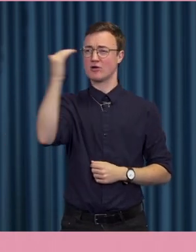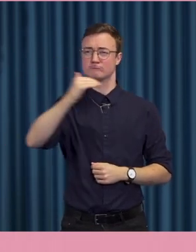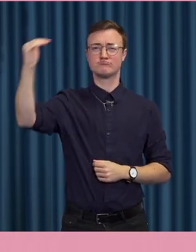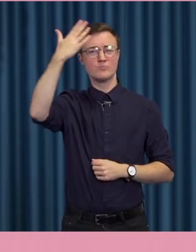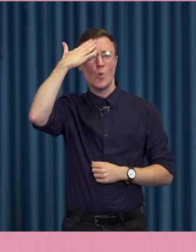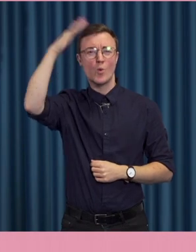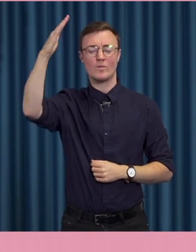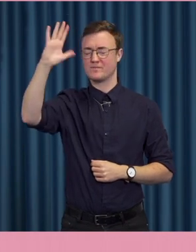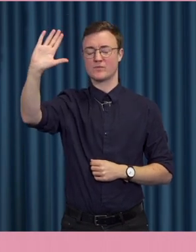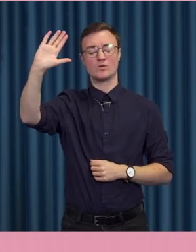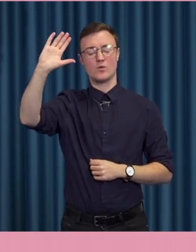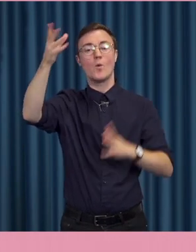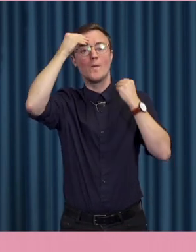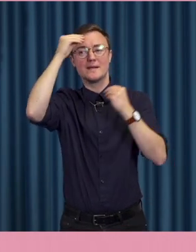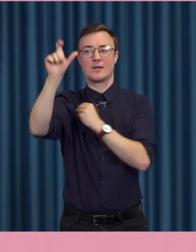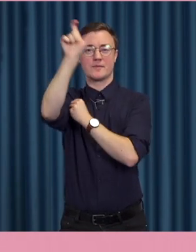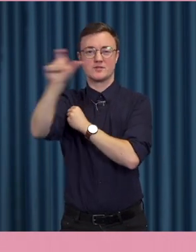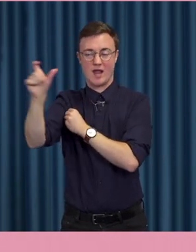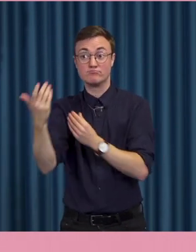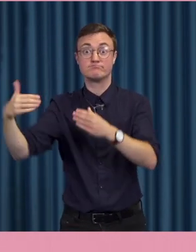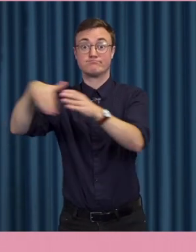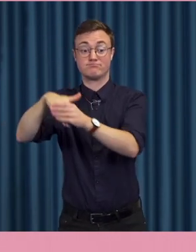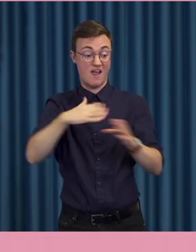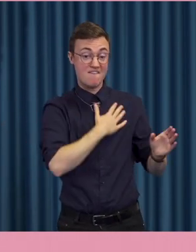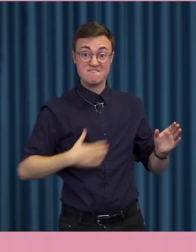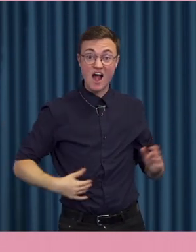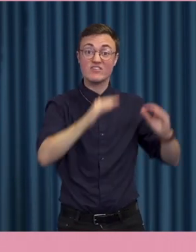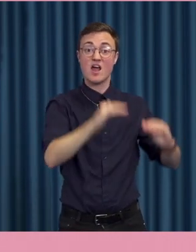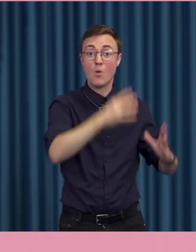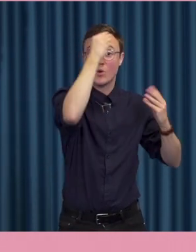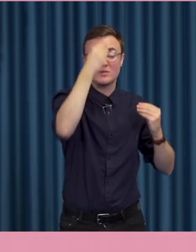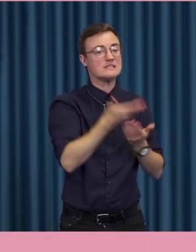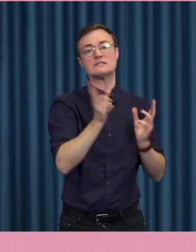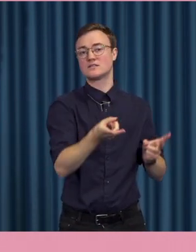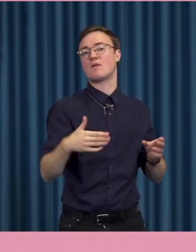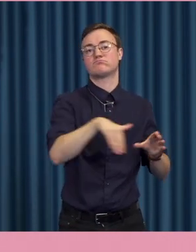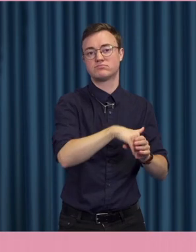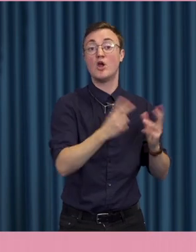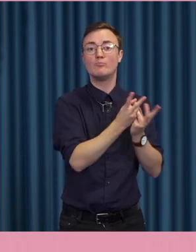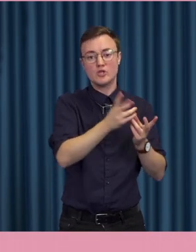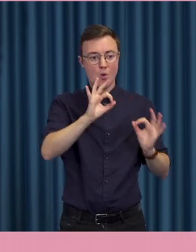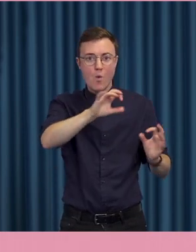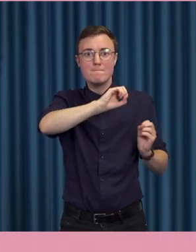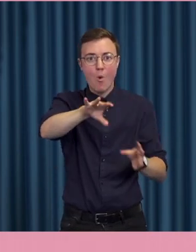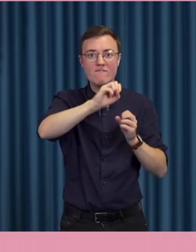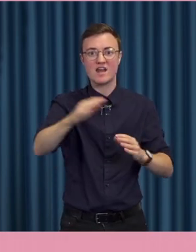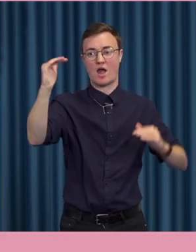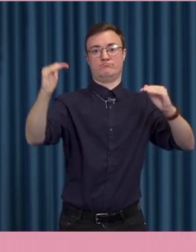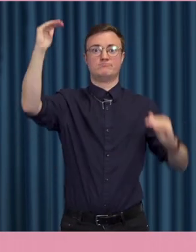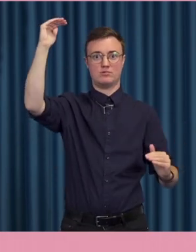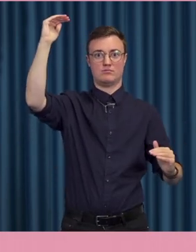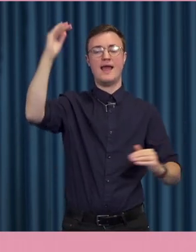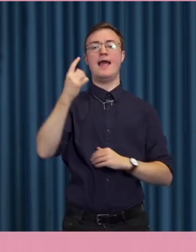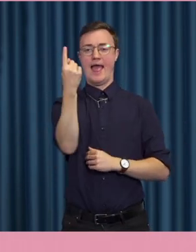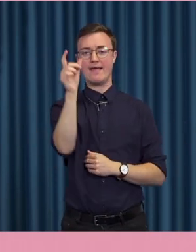deltar till exempel mer än fattiga och lågutbildade. Inflytandet blir därmed också ojämlikt. En person, en röst